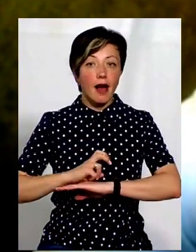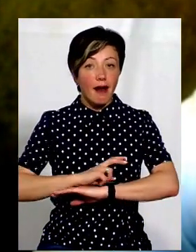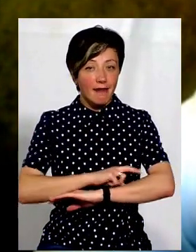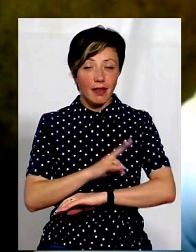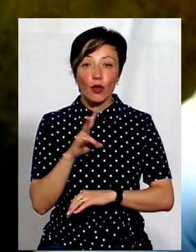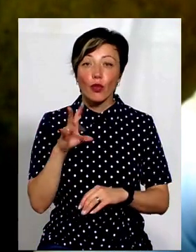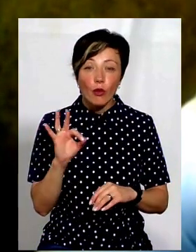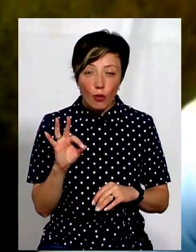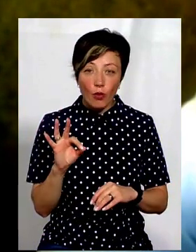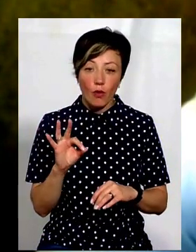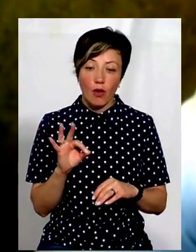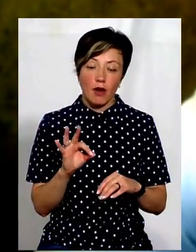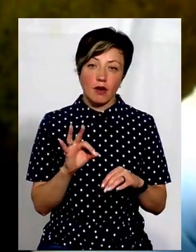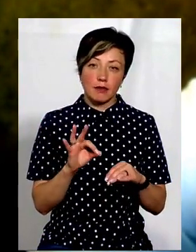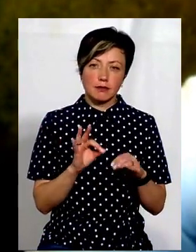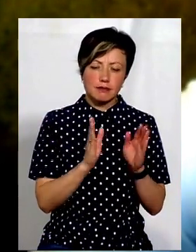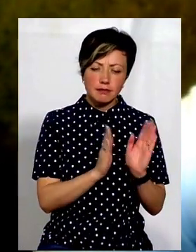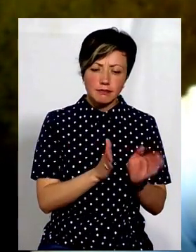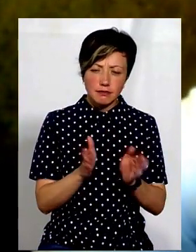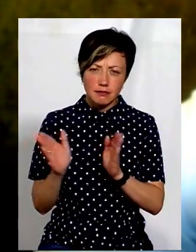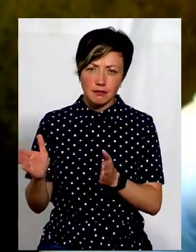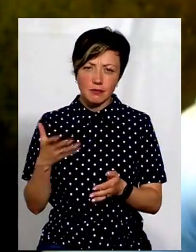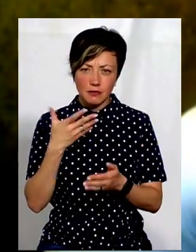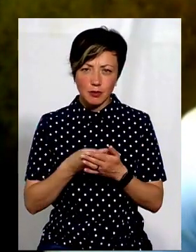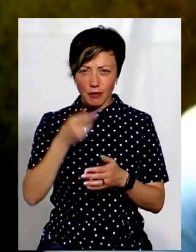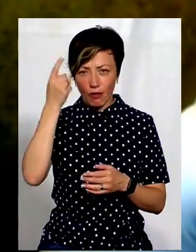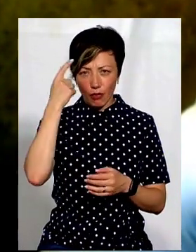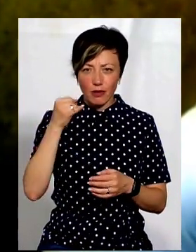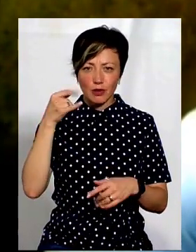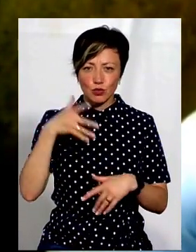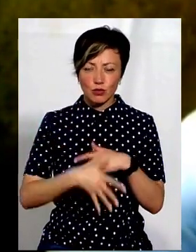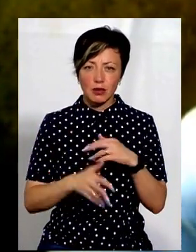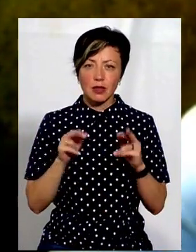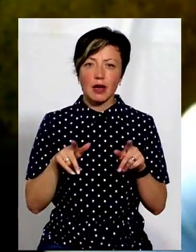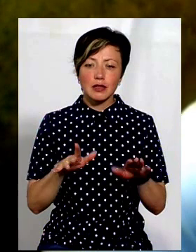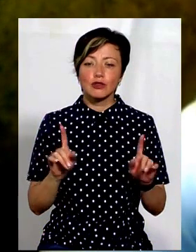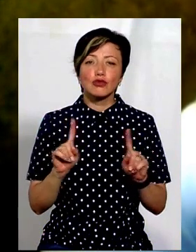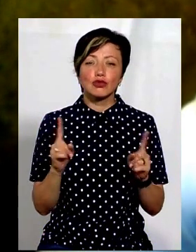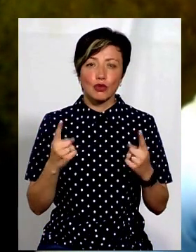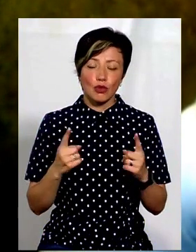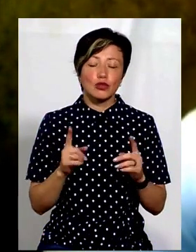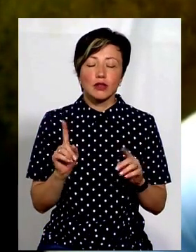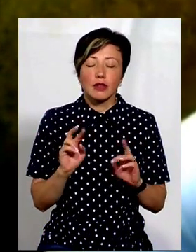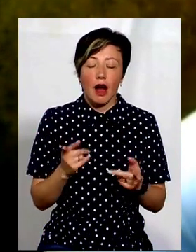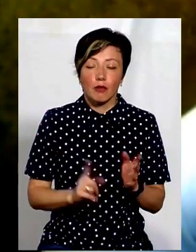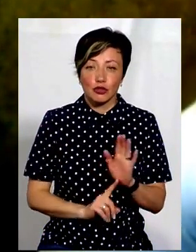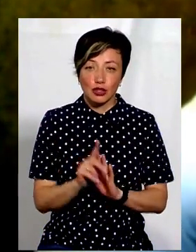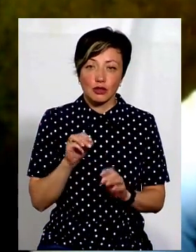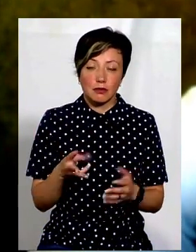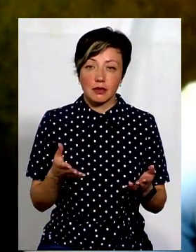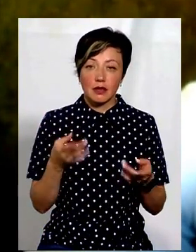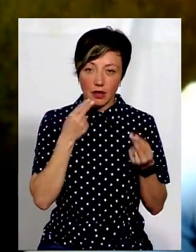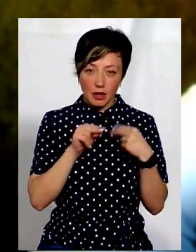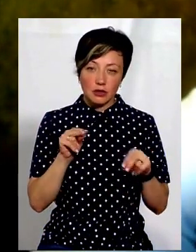Але систематизувати це все в себе в голові і зрозуміти, як діяти і з чого починати, то це,